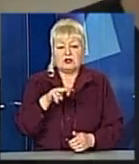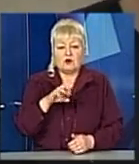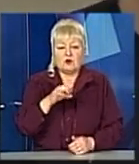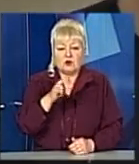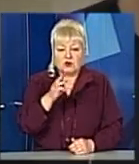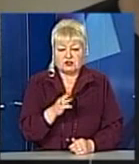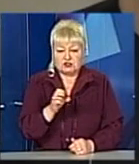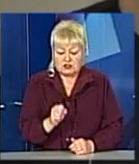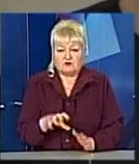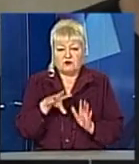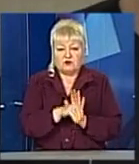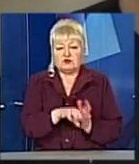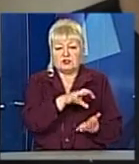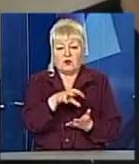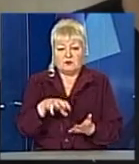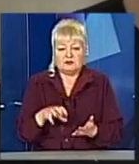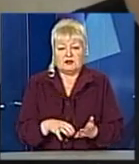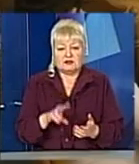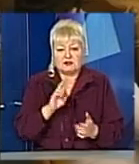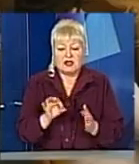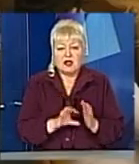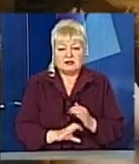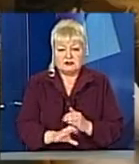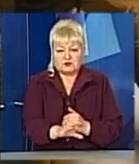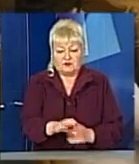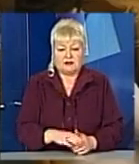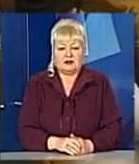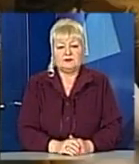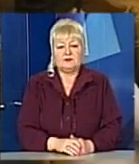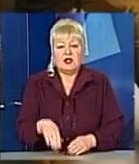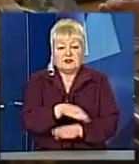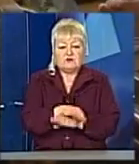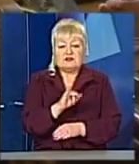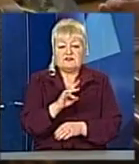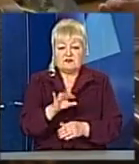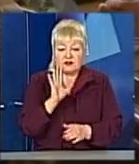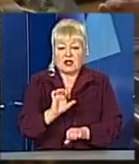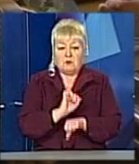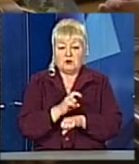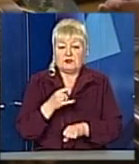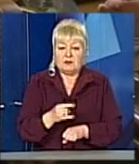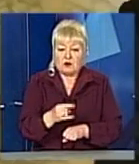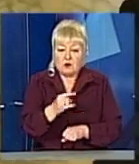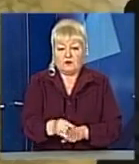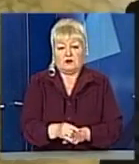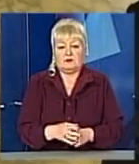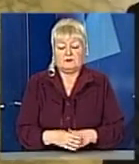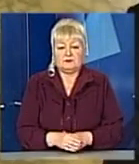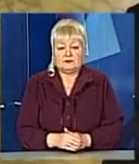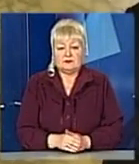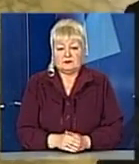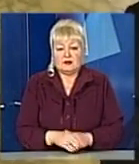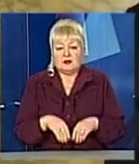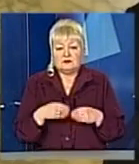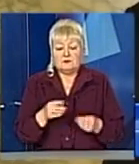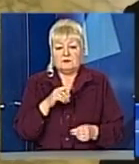включені об'єкти каналізування. На вулиці Івана Франка з'явиться парковка, а от деякі мафи зникнуть. Ми даємо